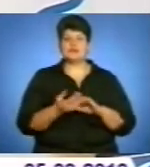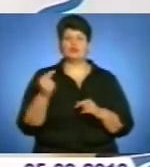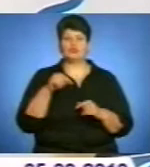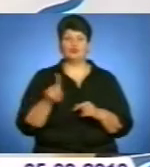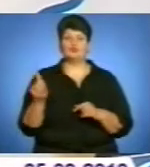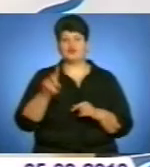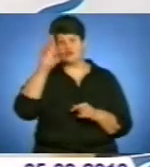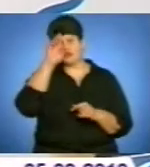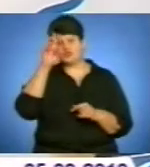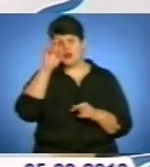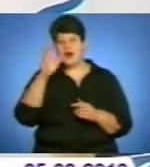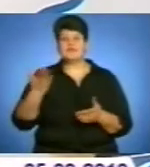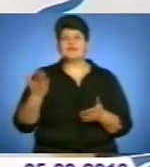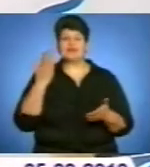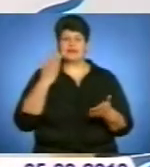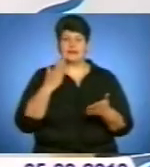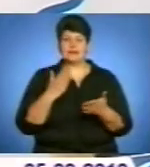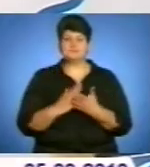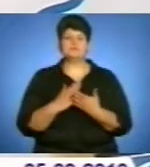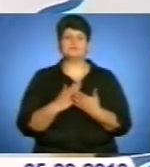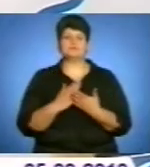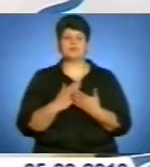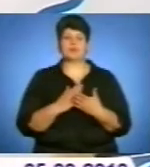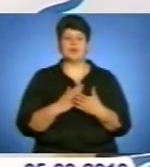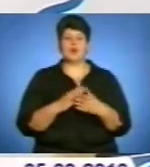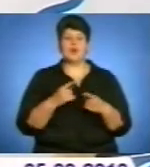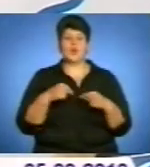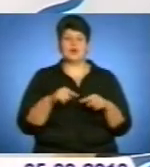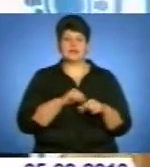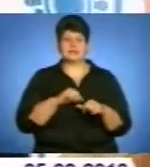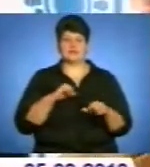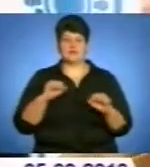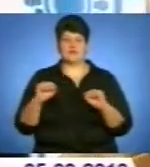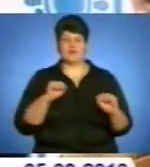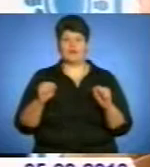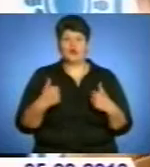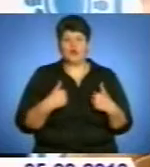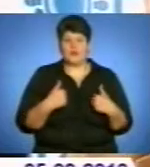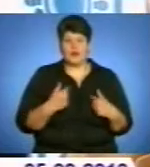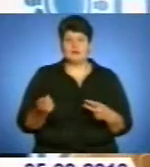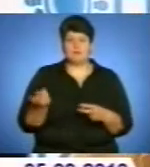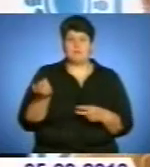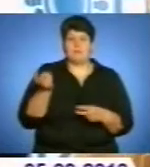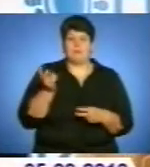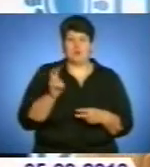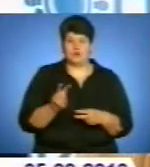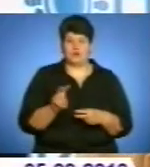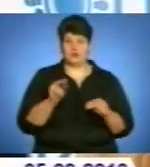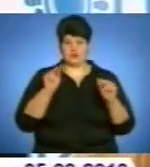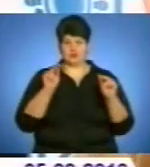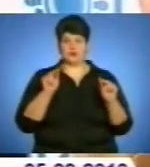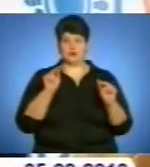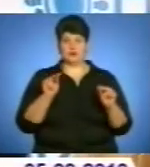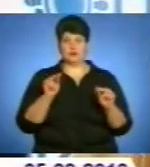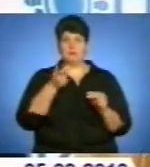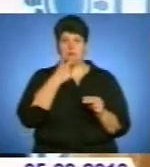державі нівелюються органи самоврядування. І до нас заходять, відверто, як говорить